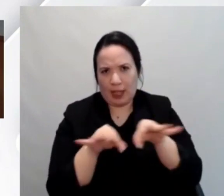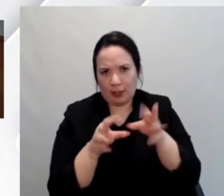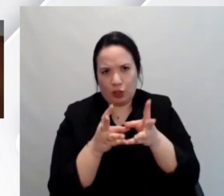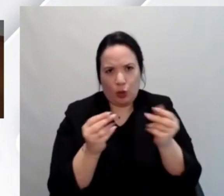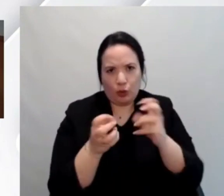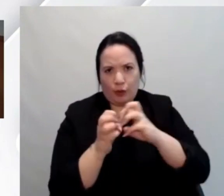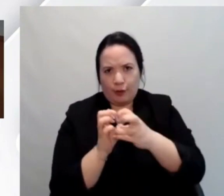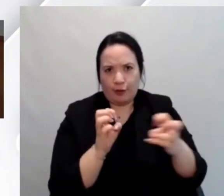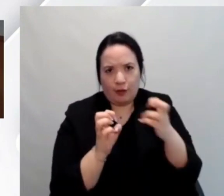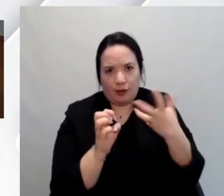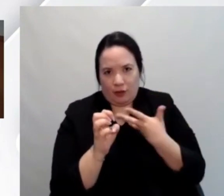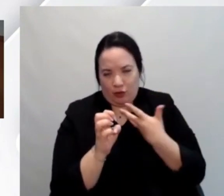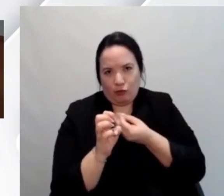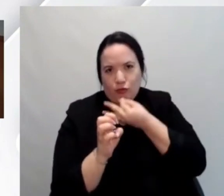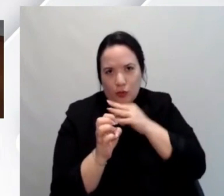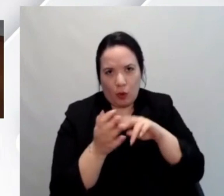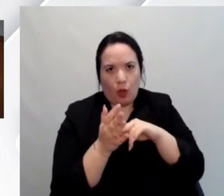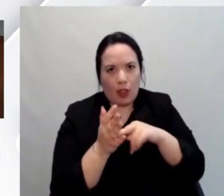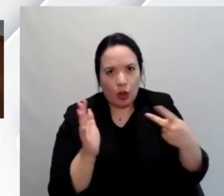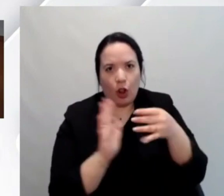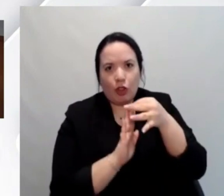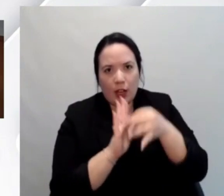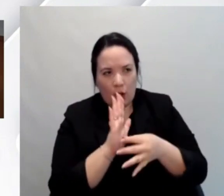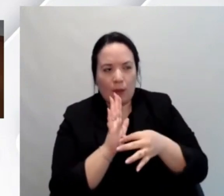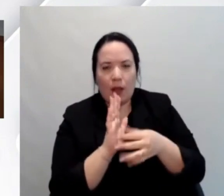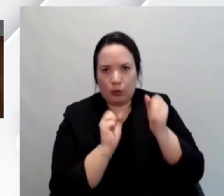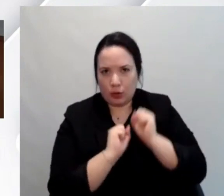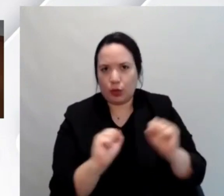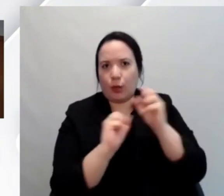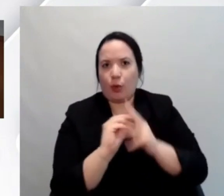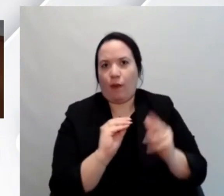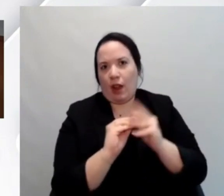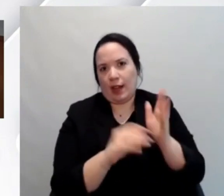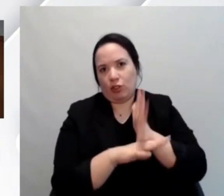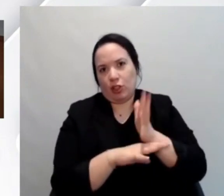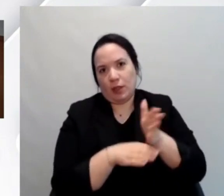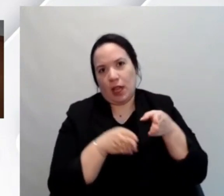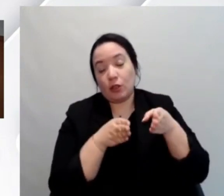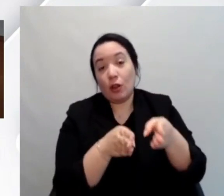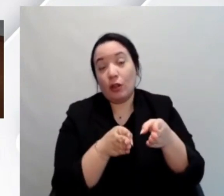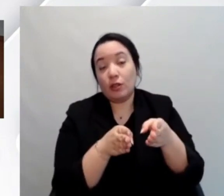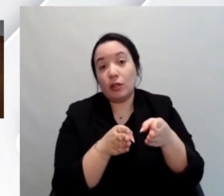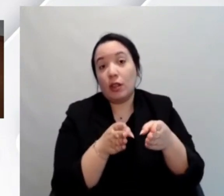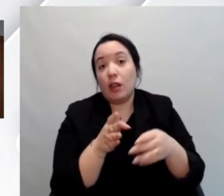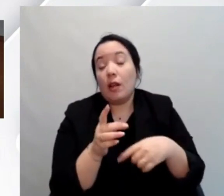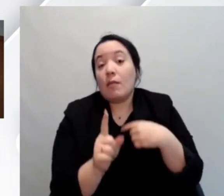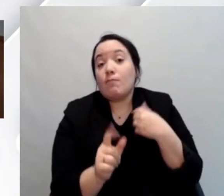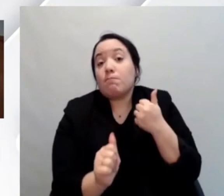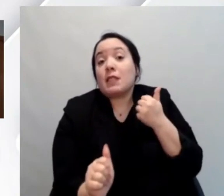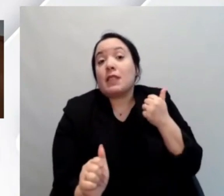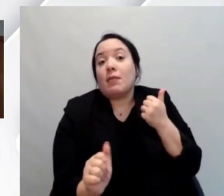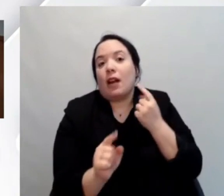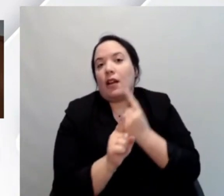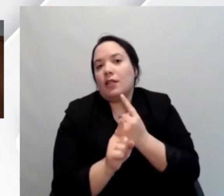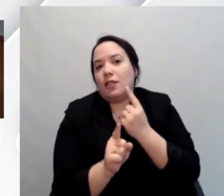le soluzioni tecnologiche e le regole per poter realizzare dei corsi accessibili e soprattutto però ci dovrà sempre rendere